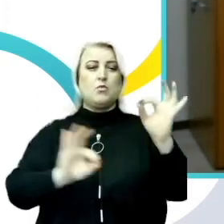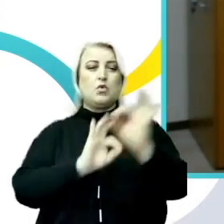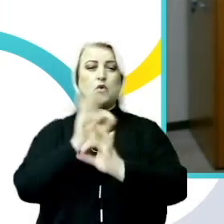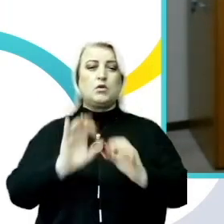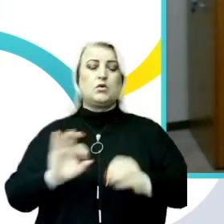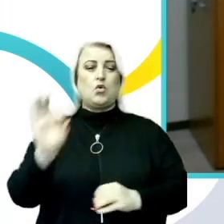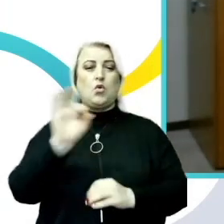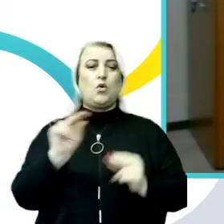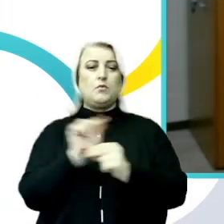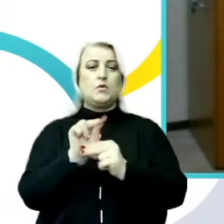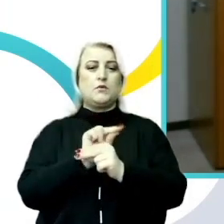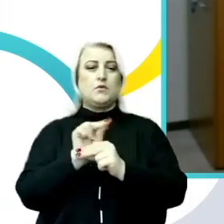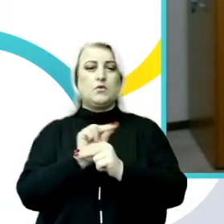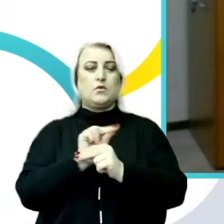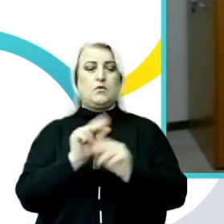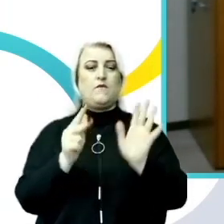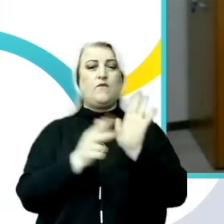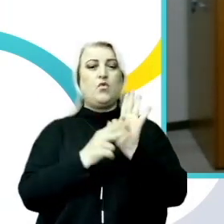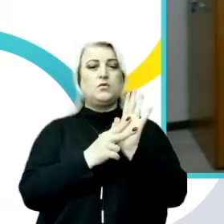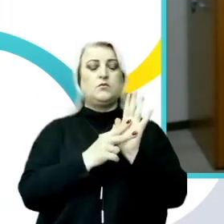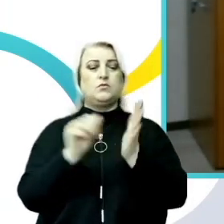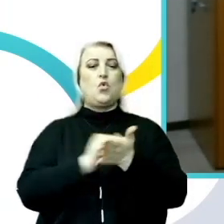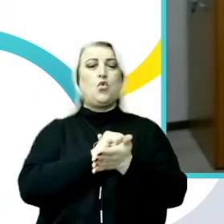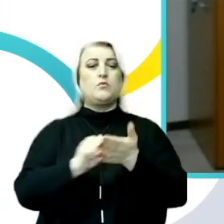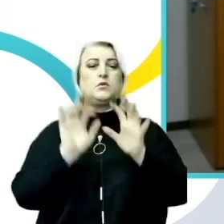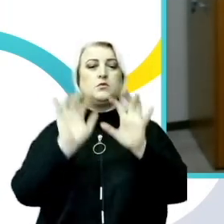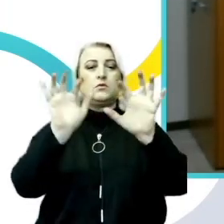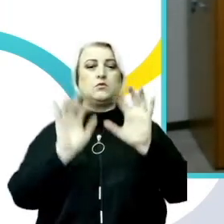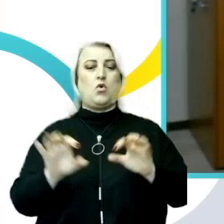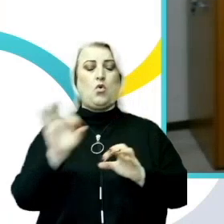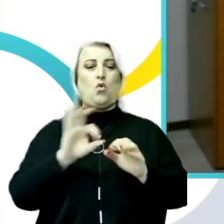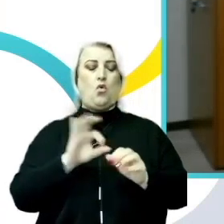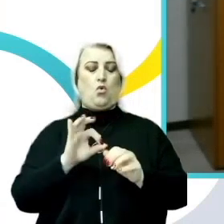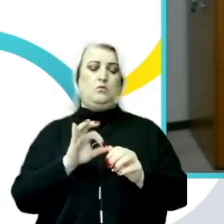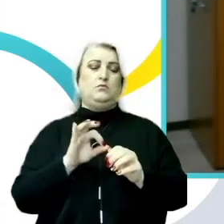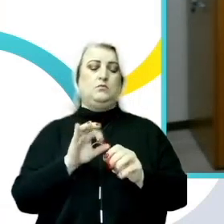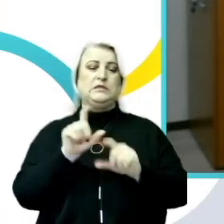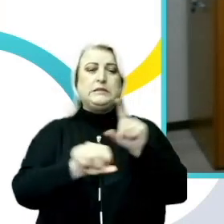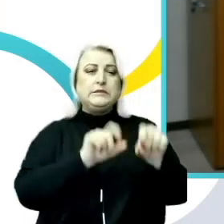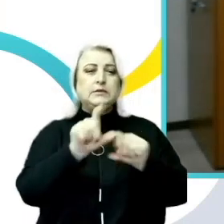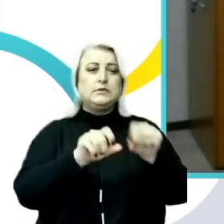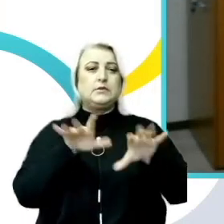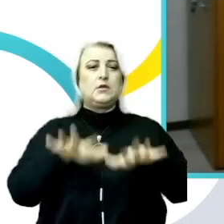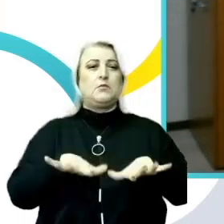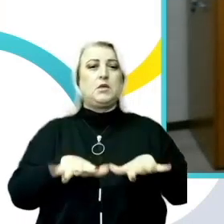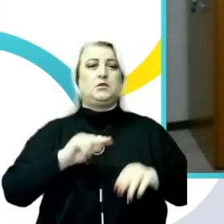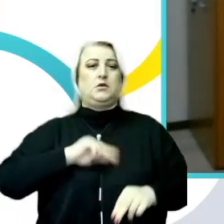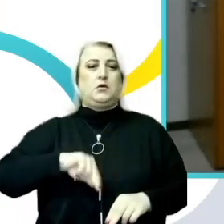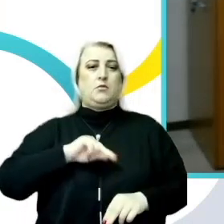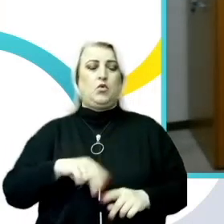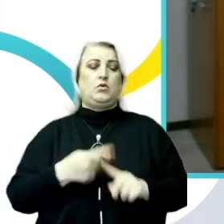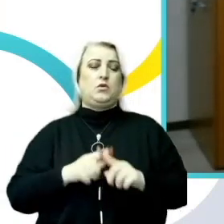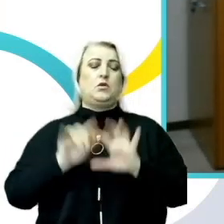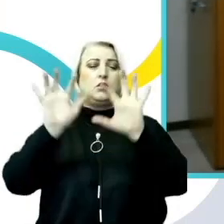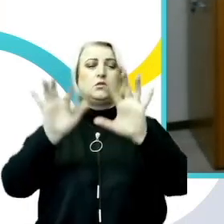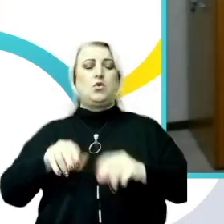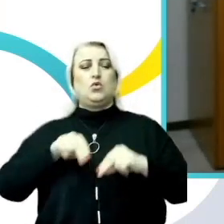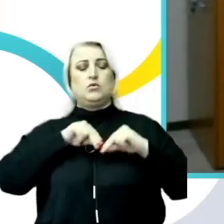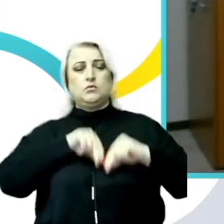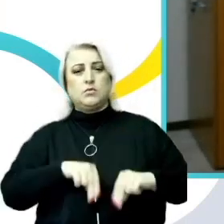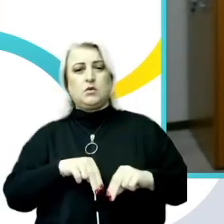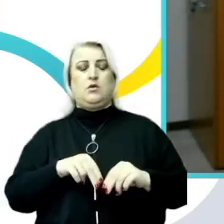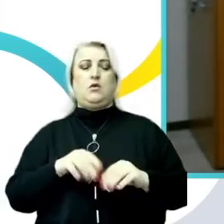modificarea a opt acte legislative care vizează hărțuirea la locul de muncă. Și aici e vorba de codul muncii, legea sindicatelor,